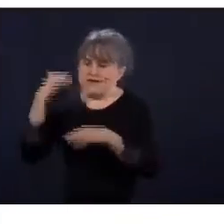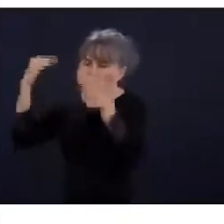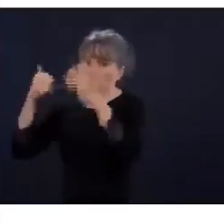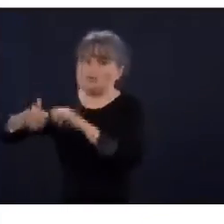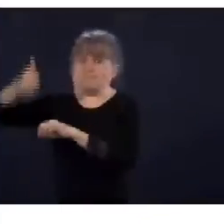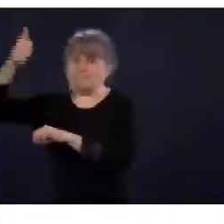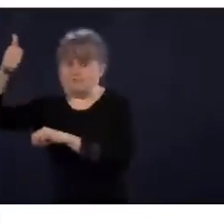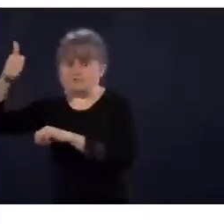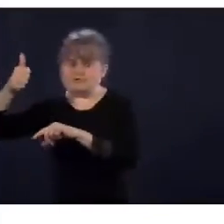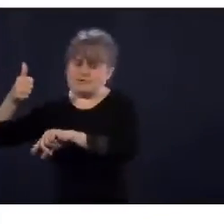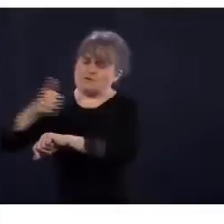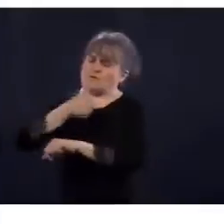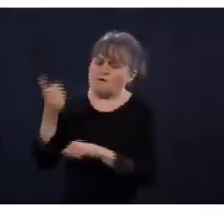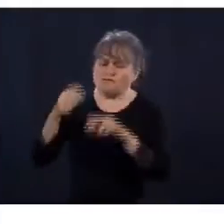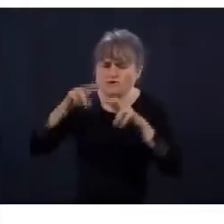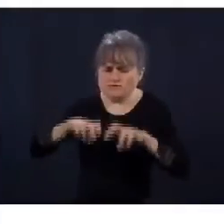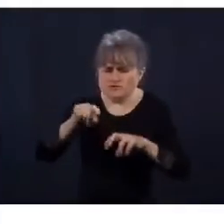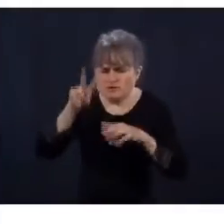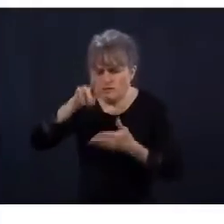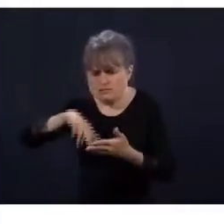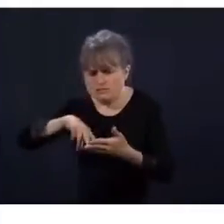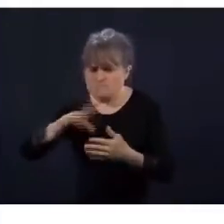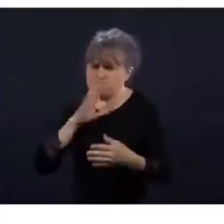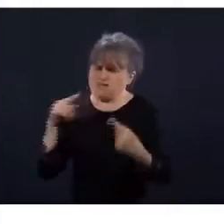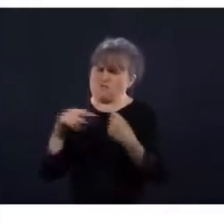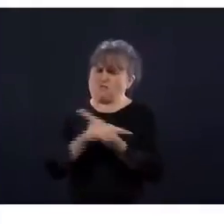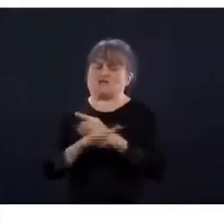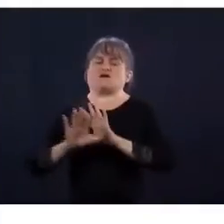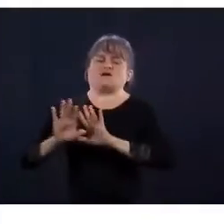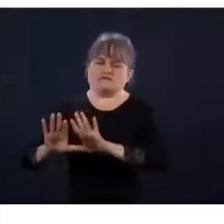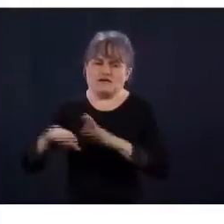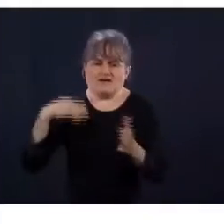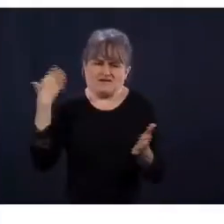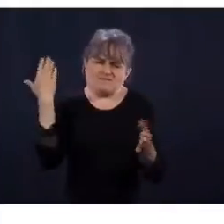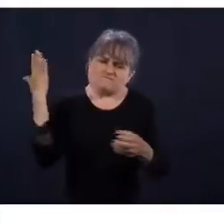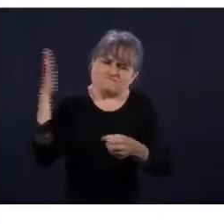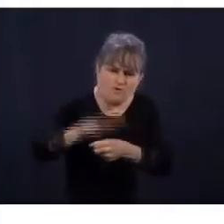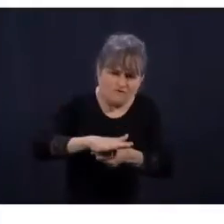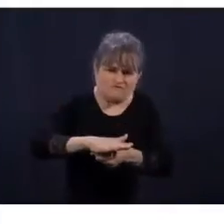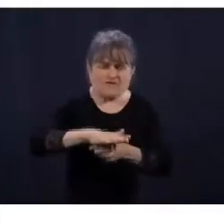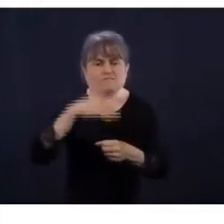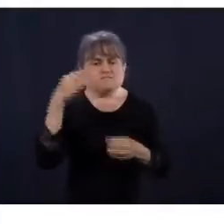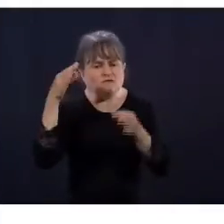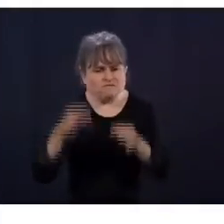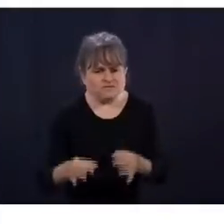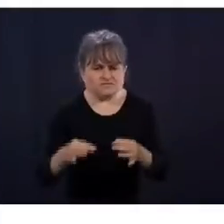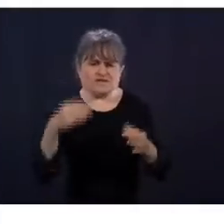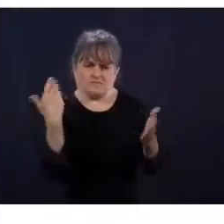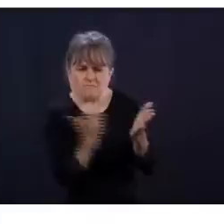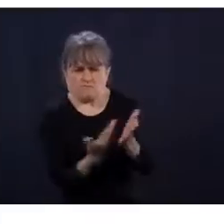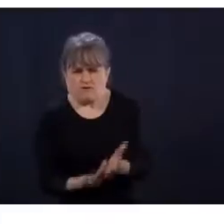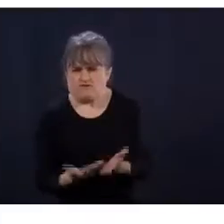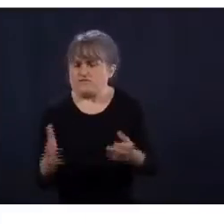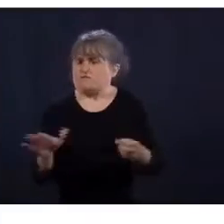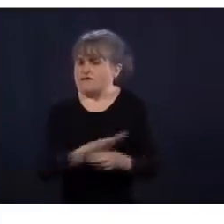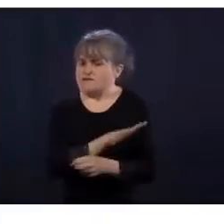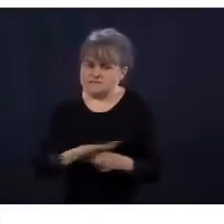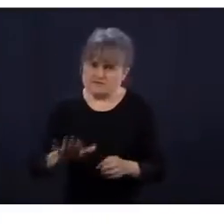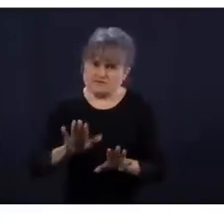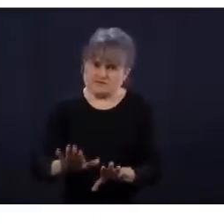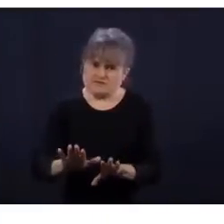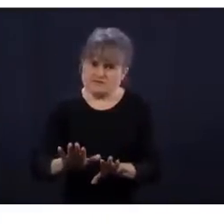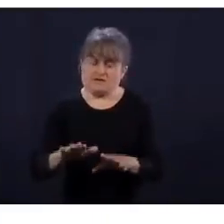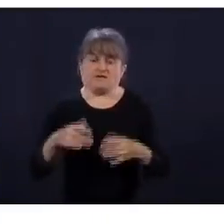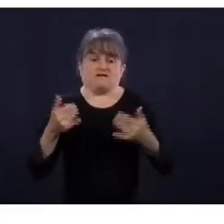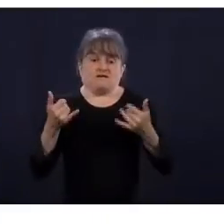le mettre en contact à une certaine distance, peut-être certains enfants, en lien avec leurs grands-parents, pour une période plus courte de temps,